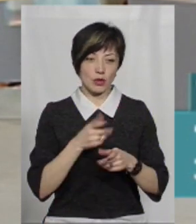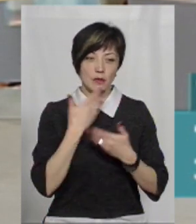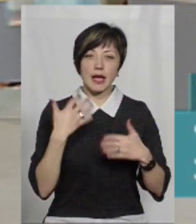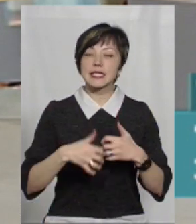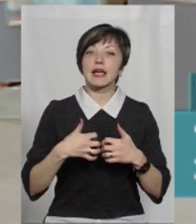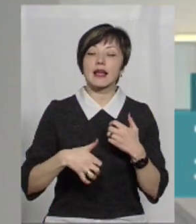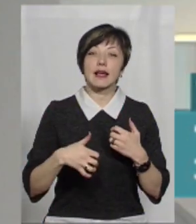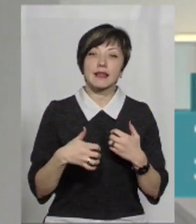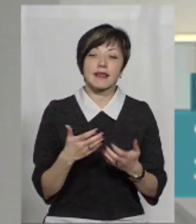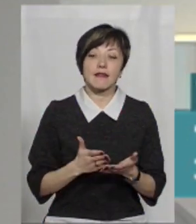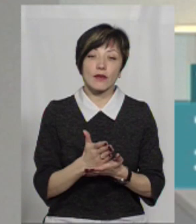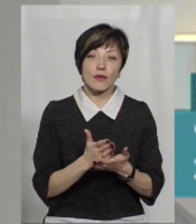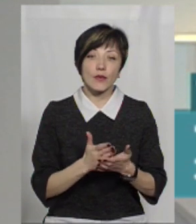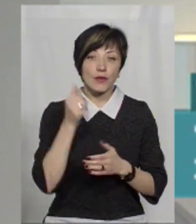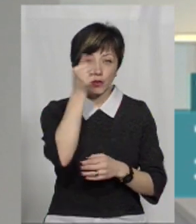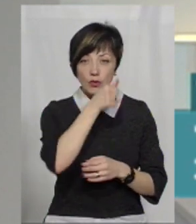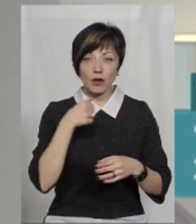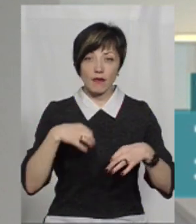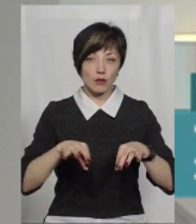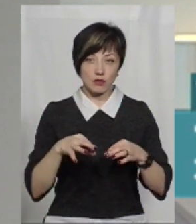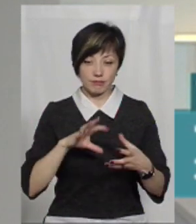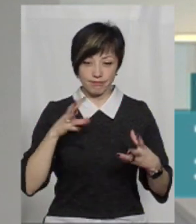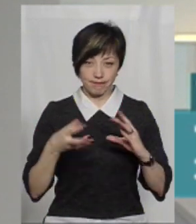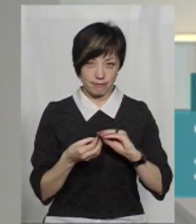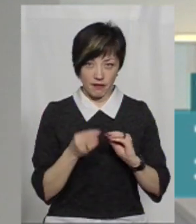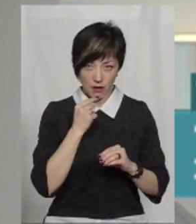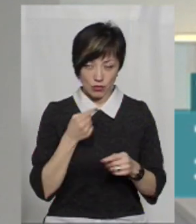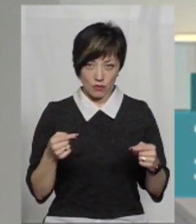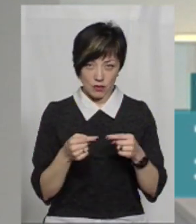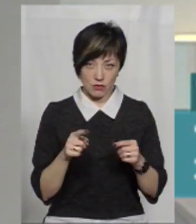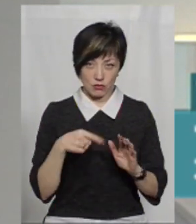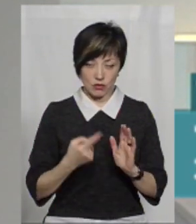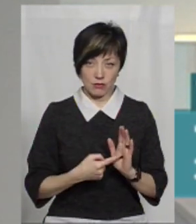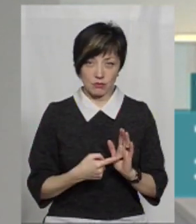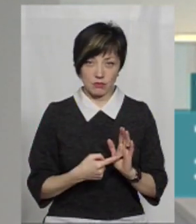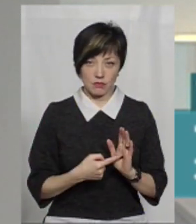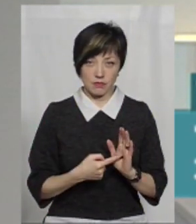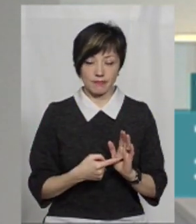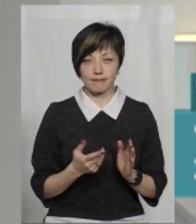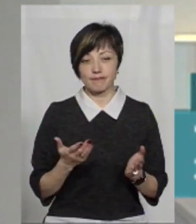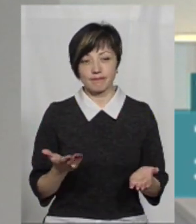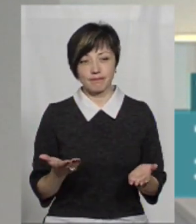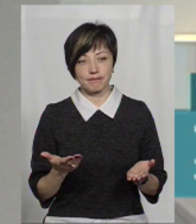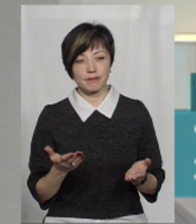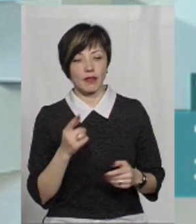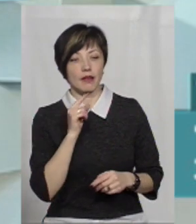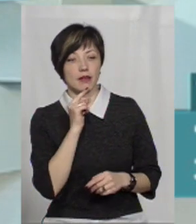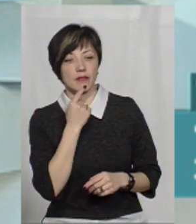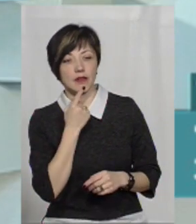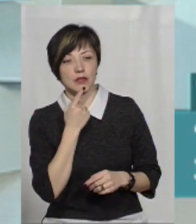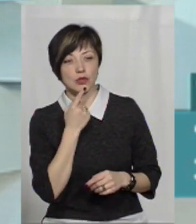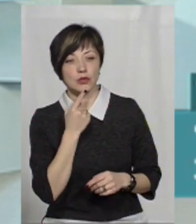А середній вік автомобілів, який розмитнилися, теж не підсумували? Важко визначити? Ні. Ну, досить таки важко